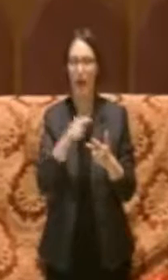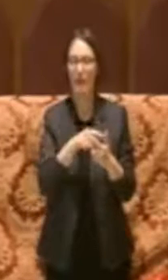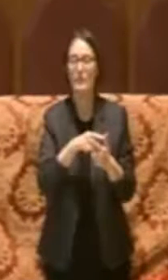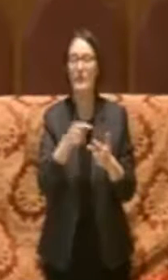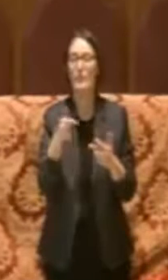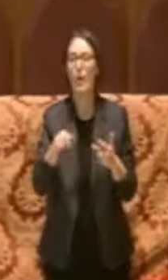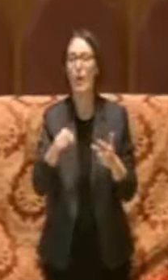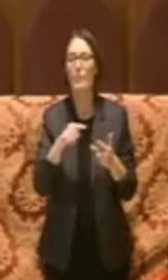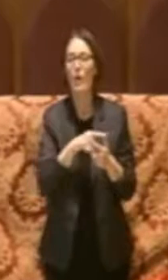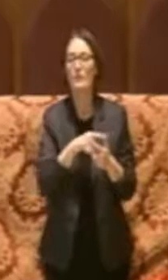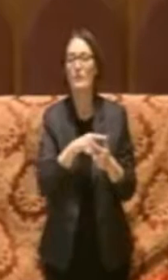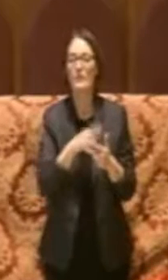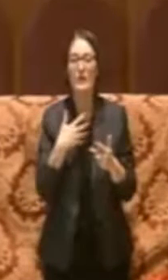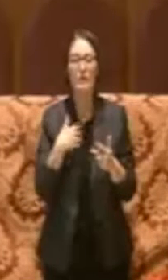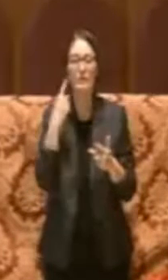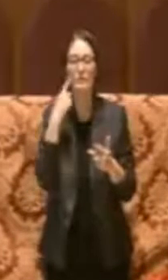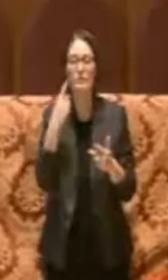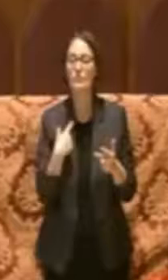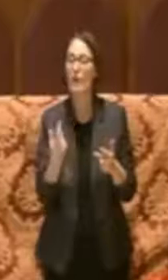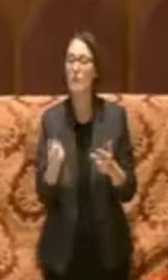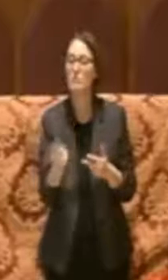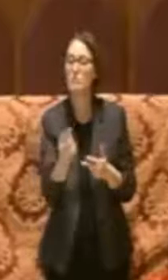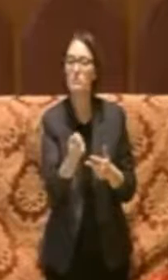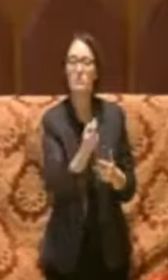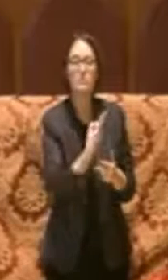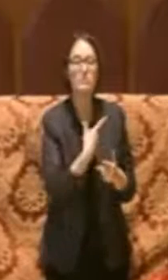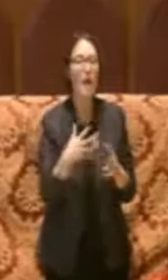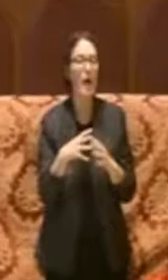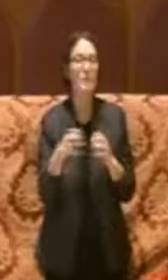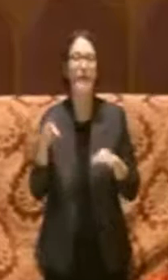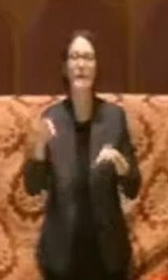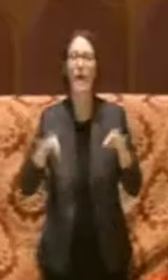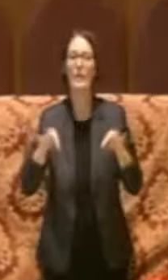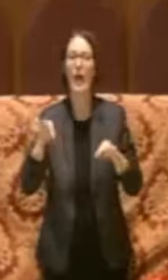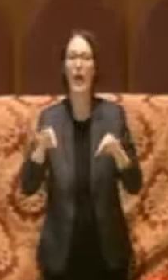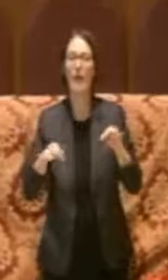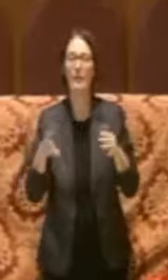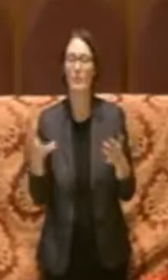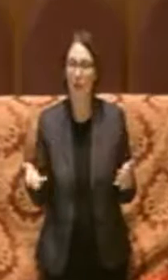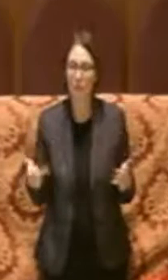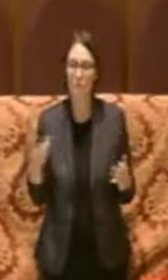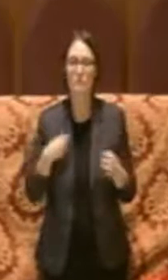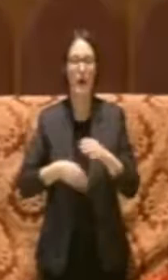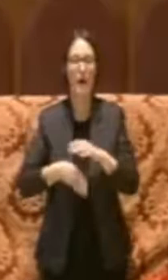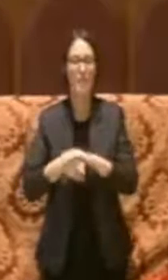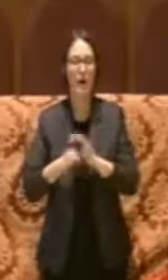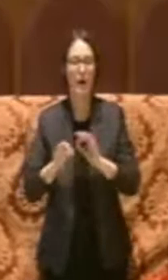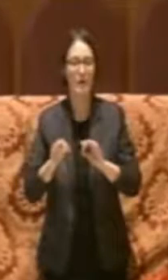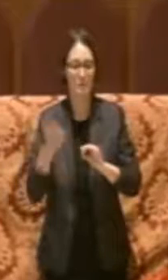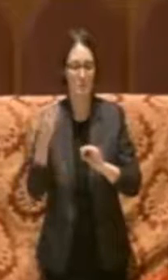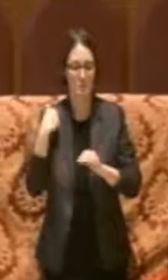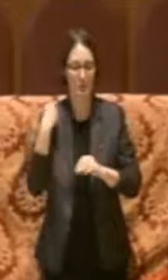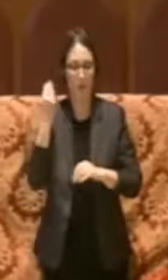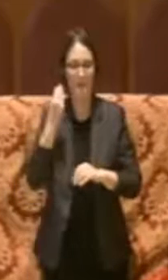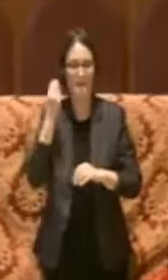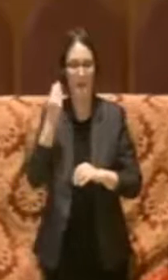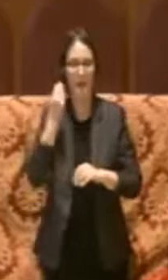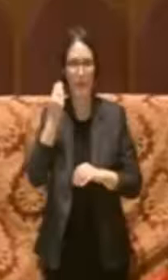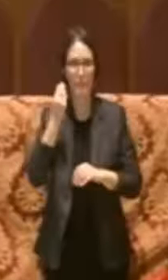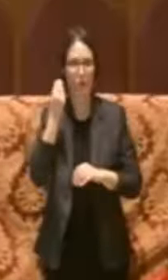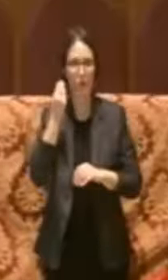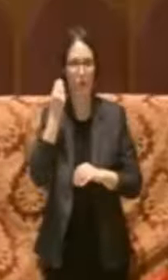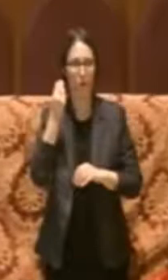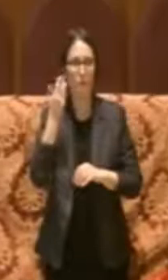emersi degli impianti fantasma. Siamo partiti da un pensare di